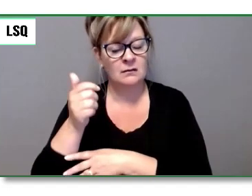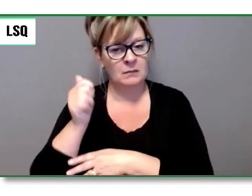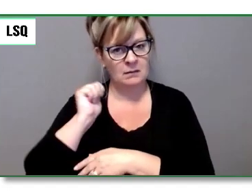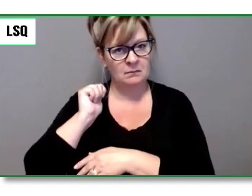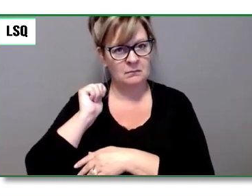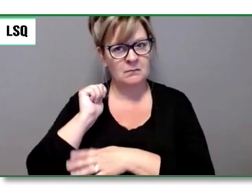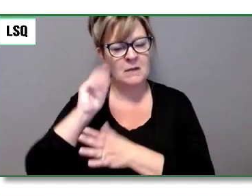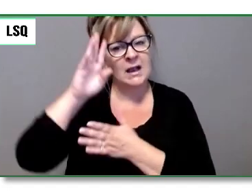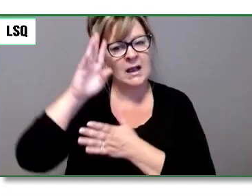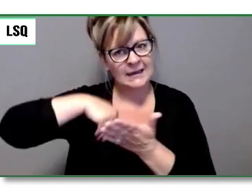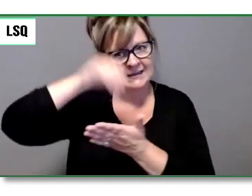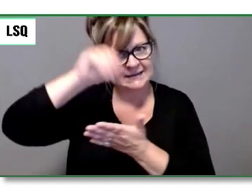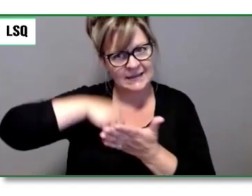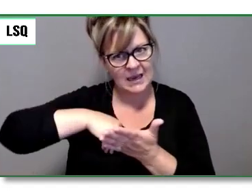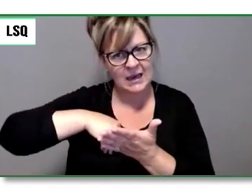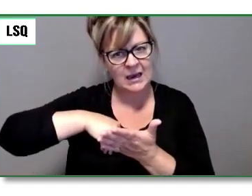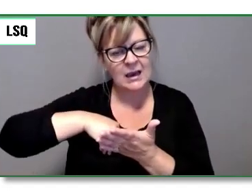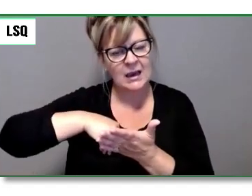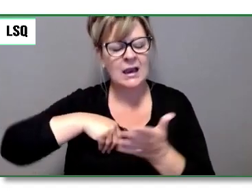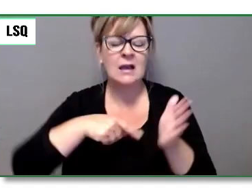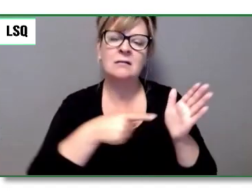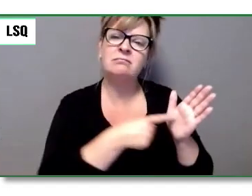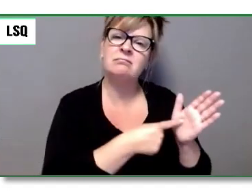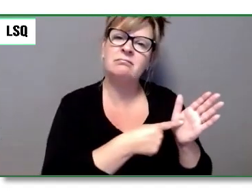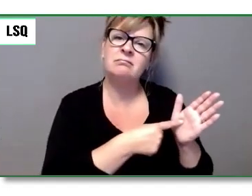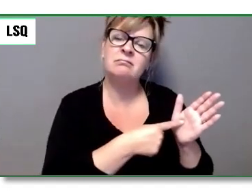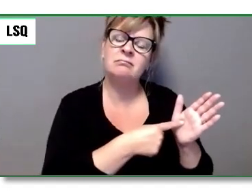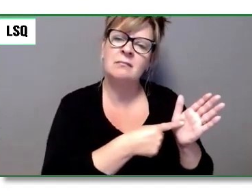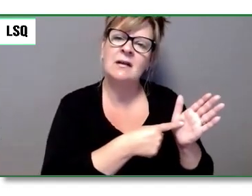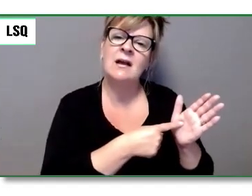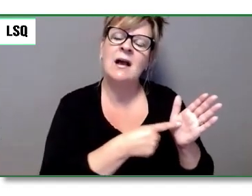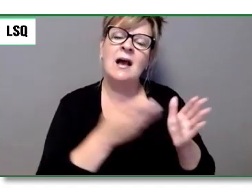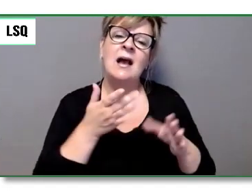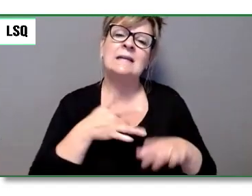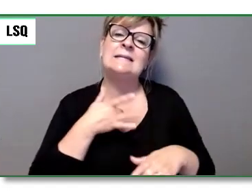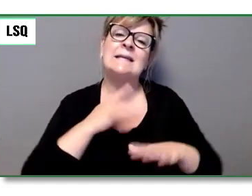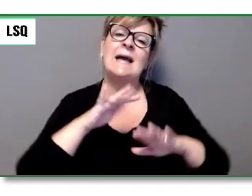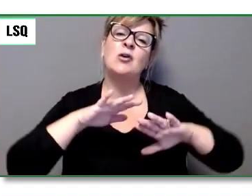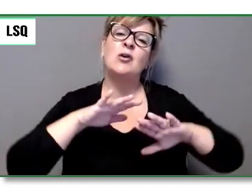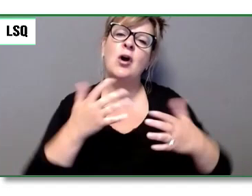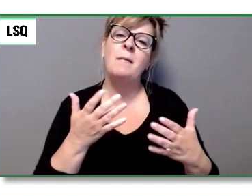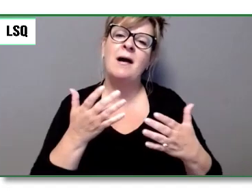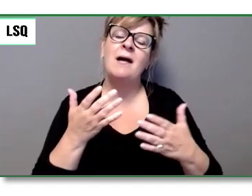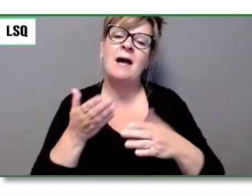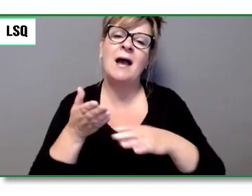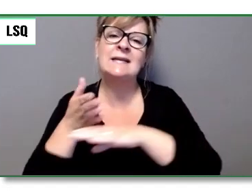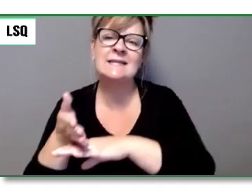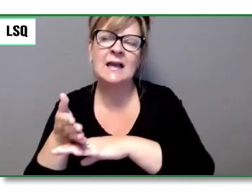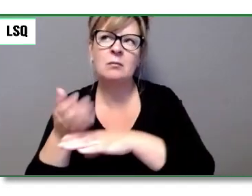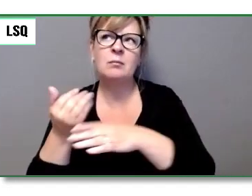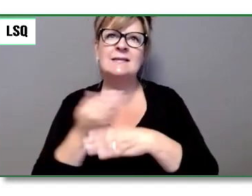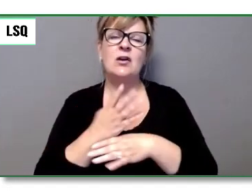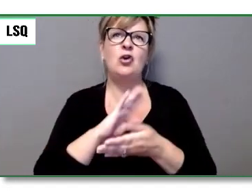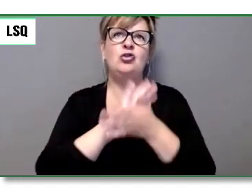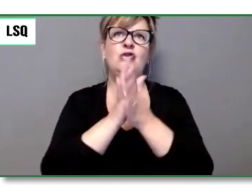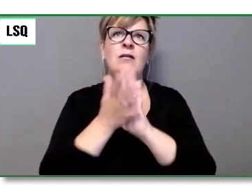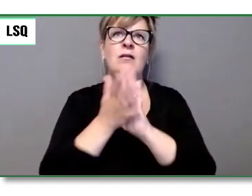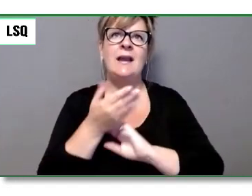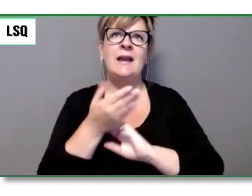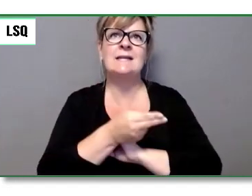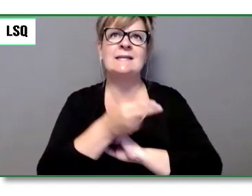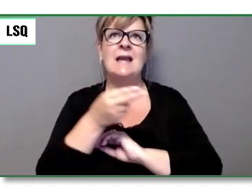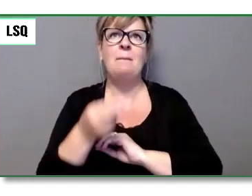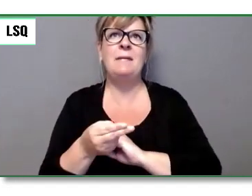devenir handicapée a signifié devenir un peu plus sympathique dans la mesure où mon accès à la nature sauvage nécessite désormais une collaboration.